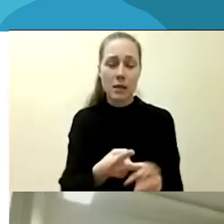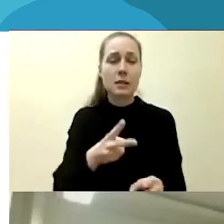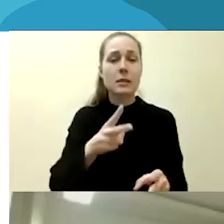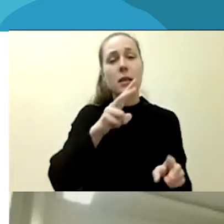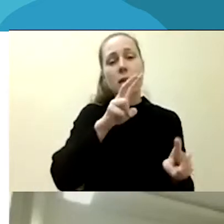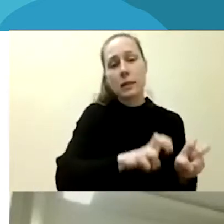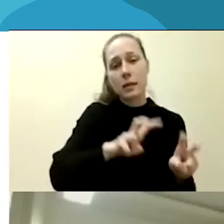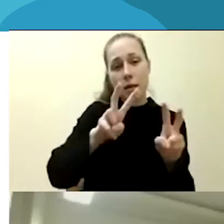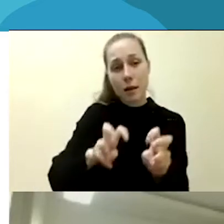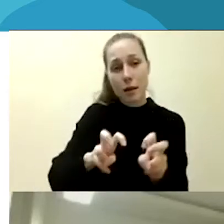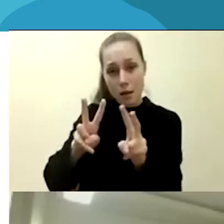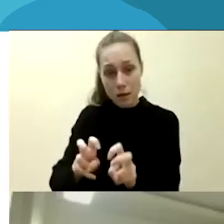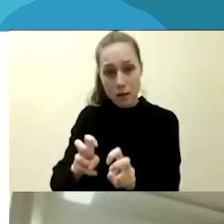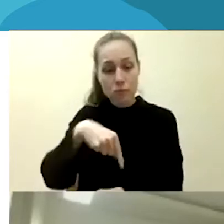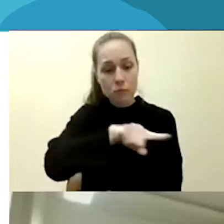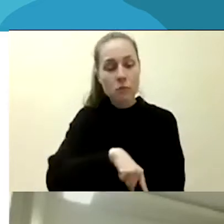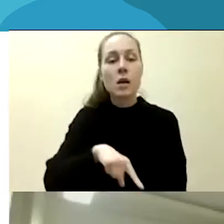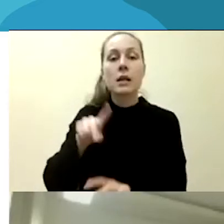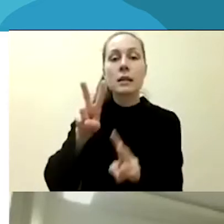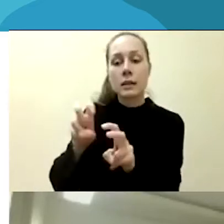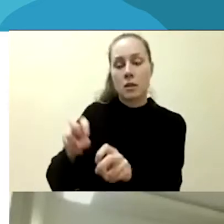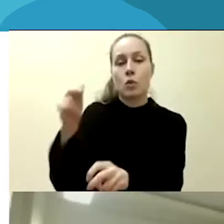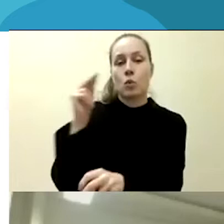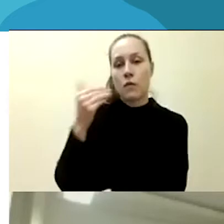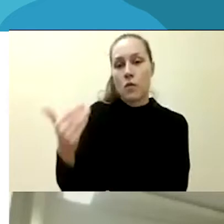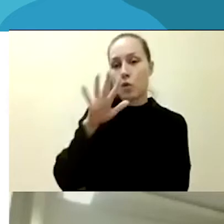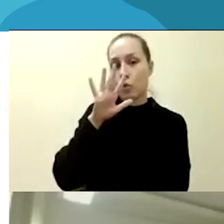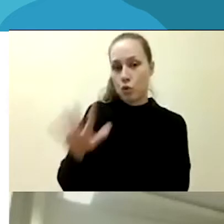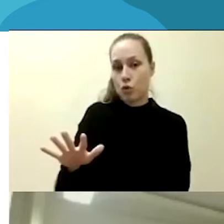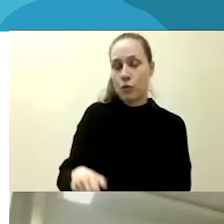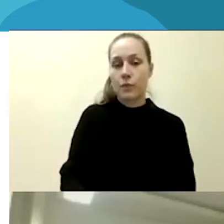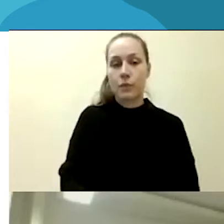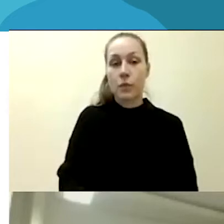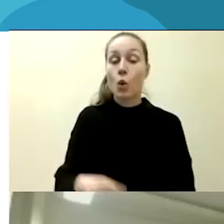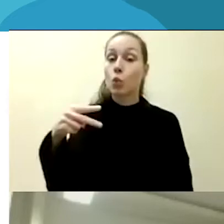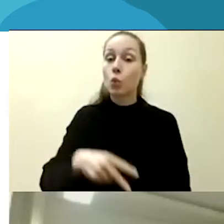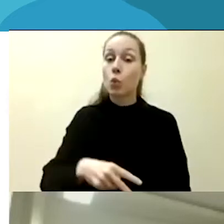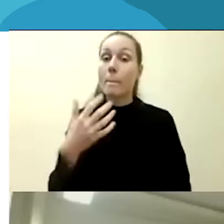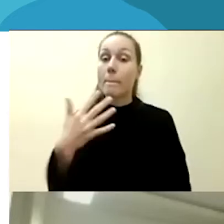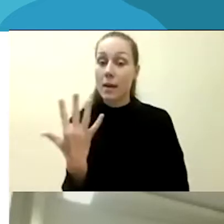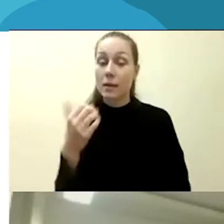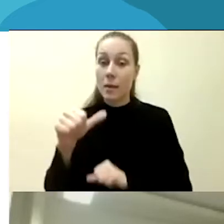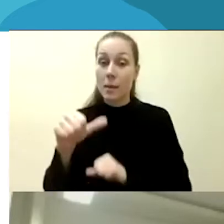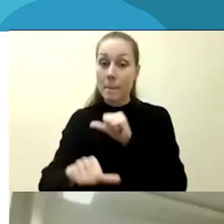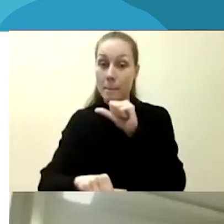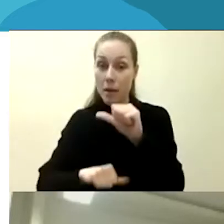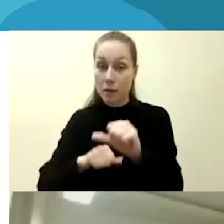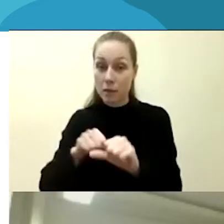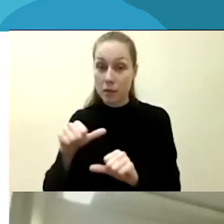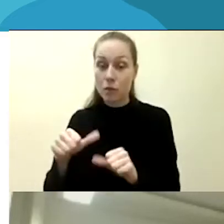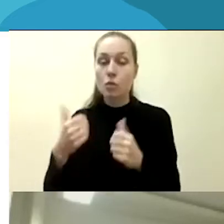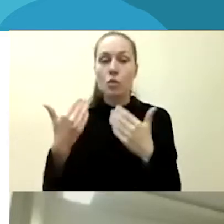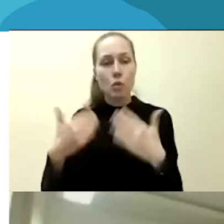tyrinėdavo nepykantos nusikaltimus. Tačiau jau 2005 metais buvo